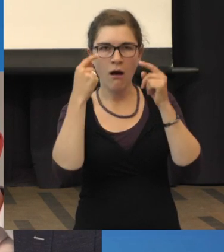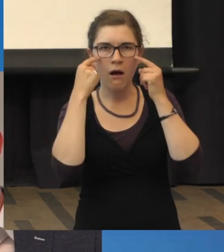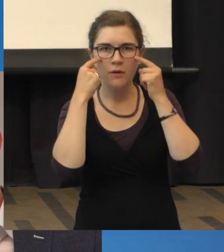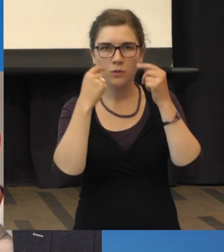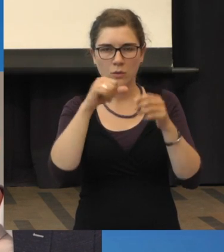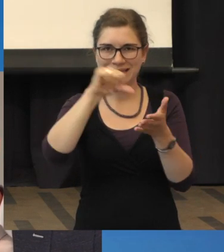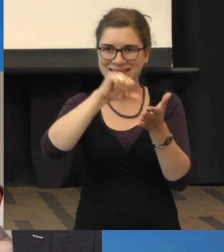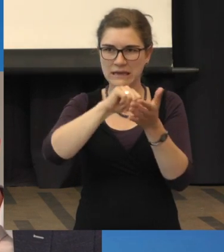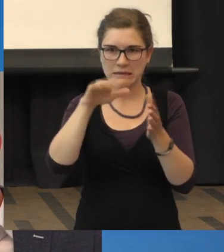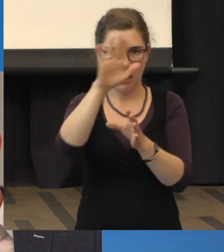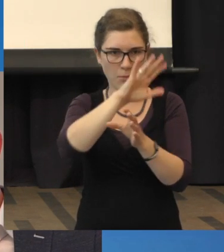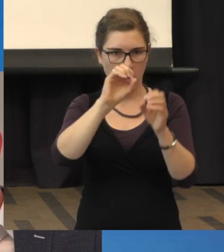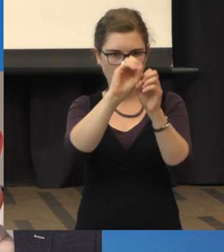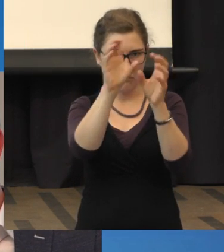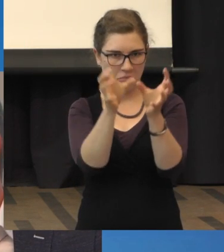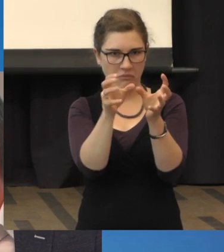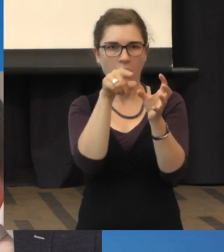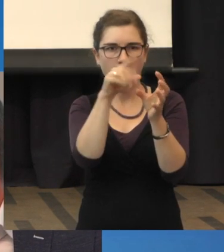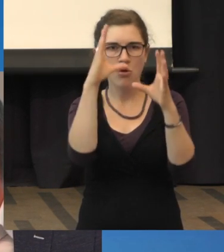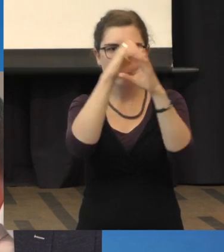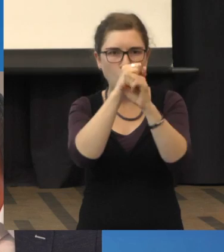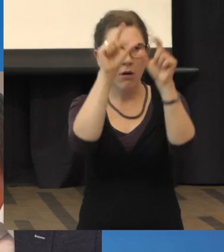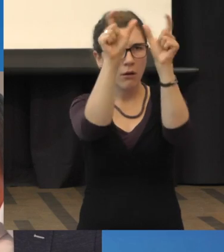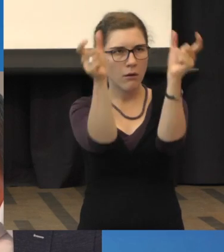nichts mehr sieht, die Beschreibungen kommen seltener.